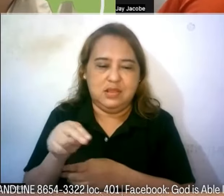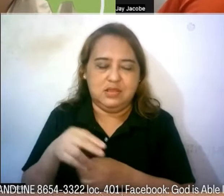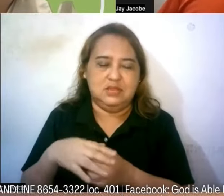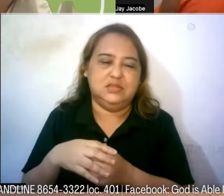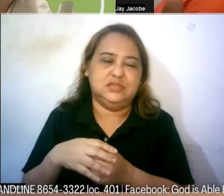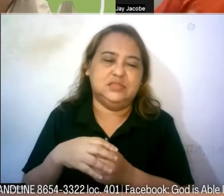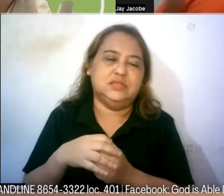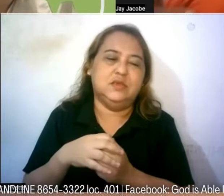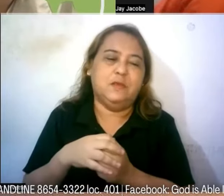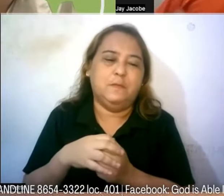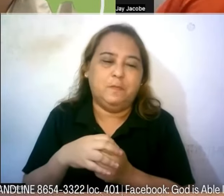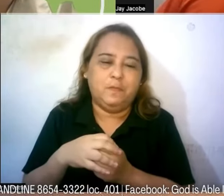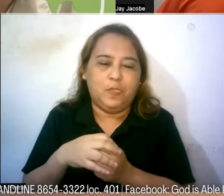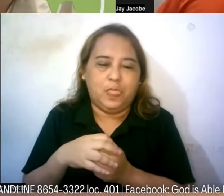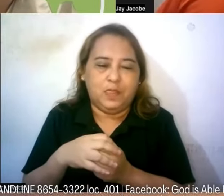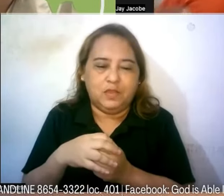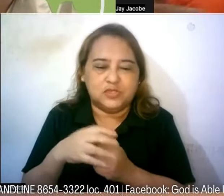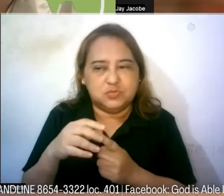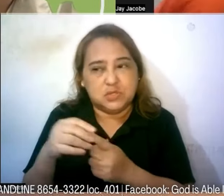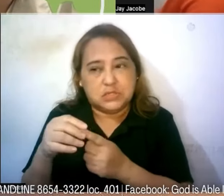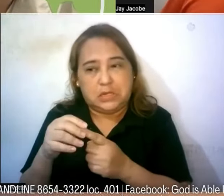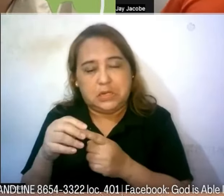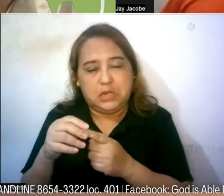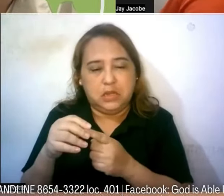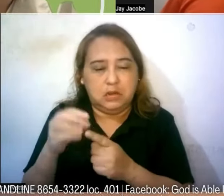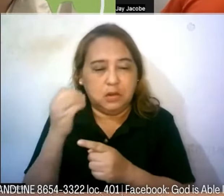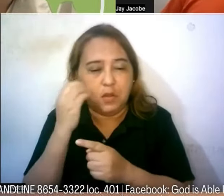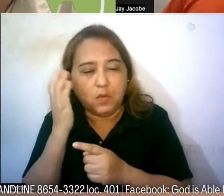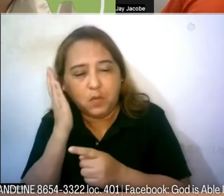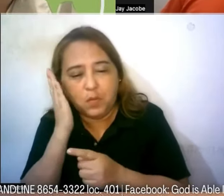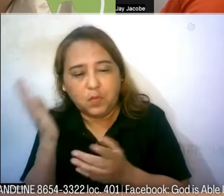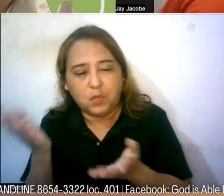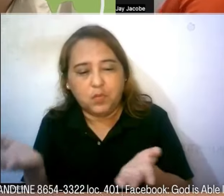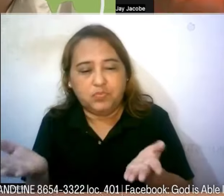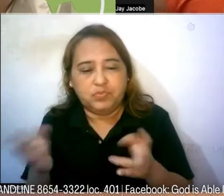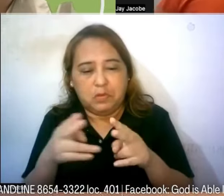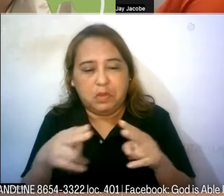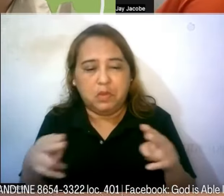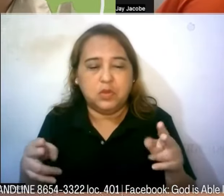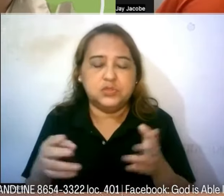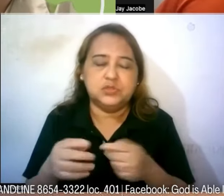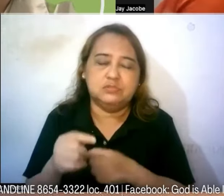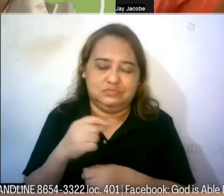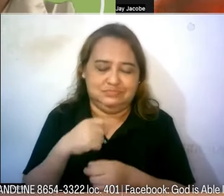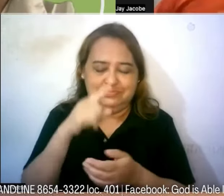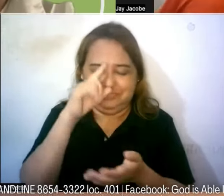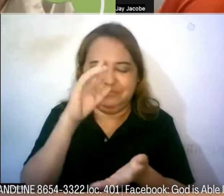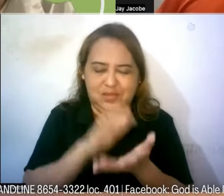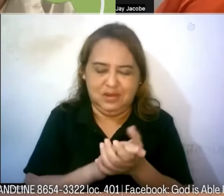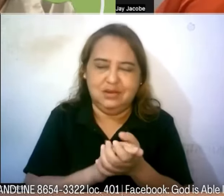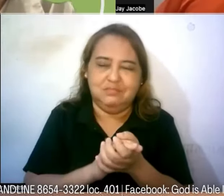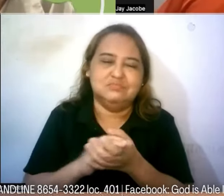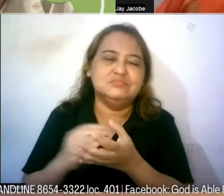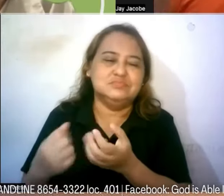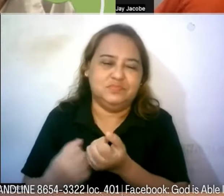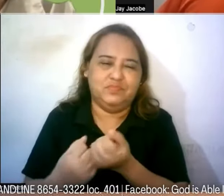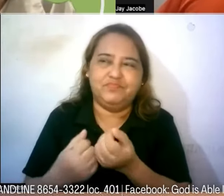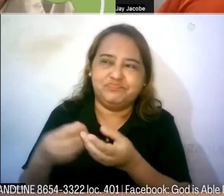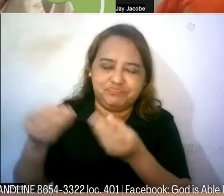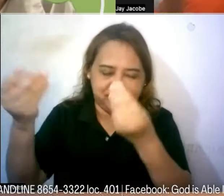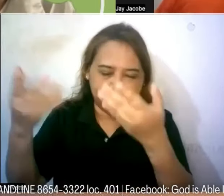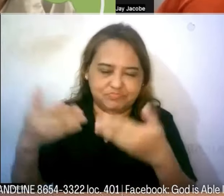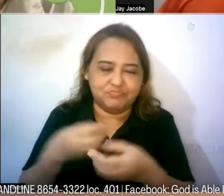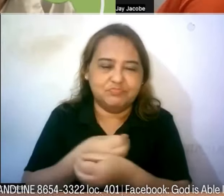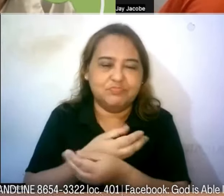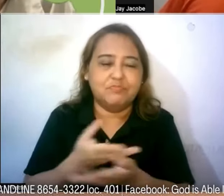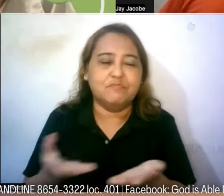liabilities lalo nalong po sa bahay nadidelay po kami I believe the Lord will settle all those things in the future